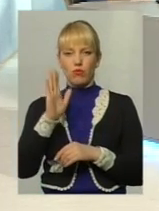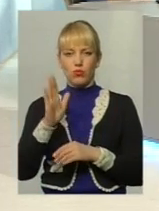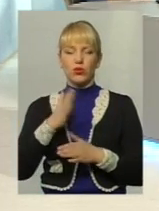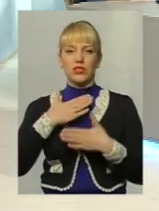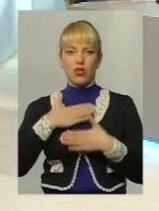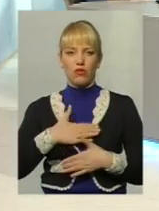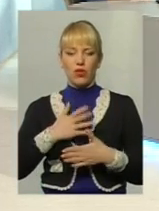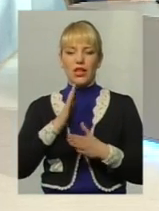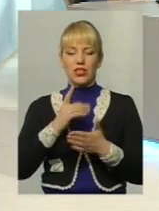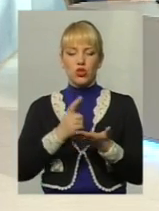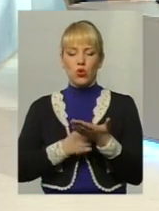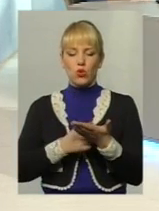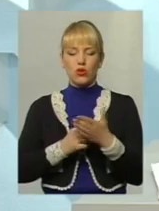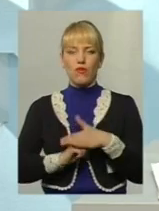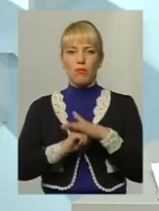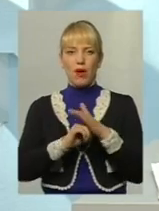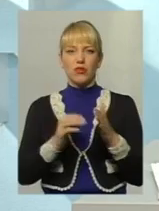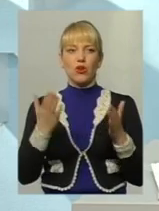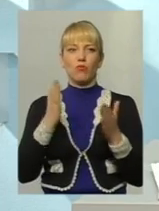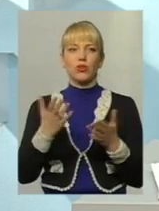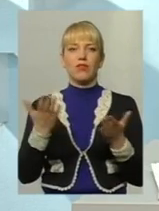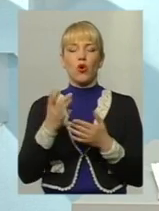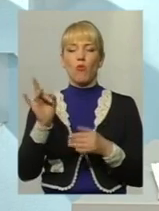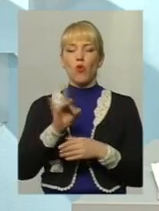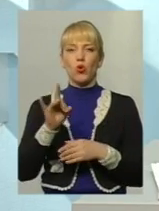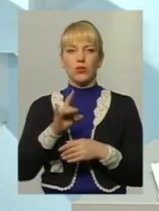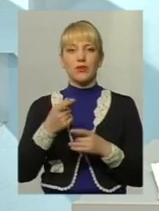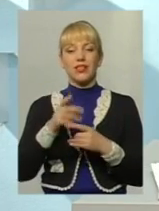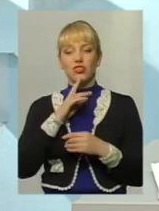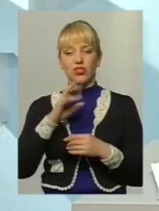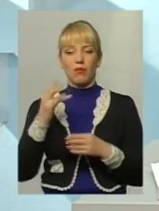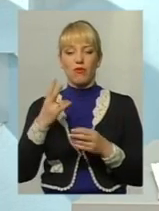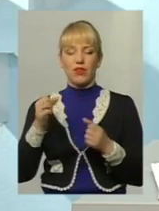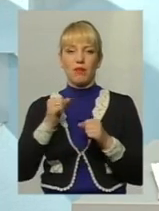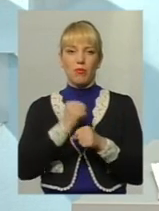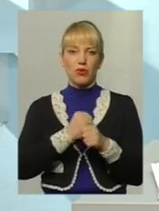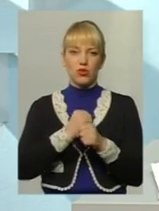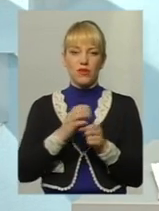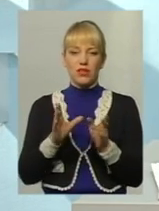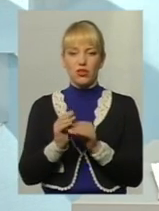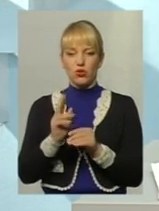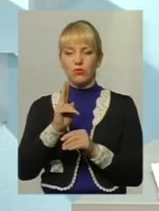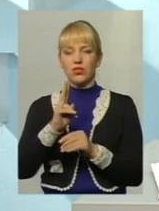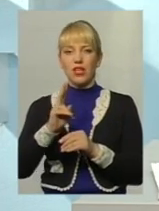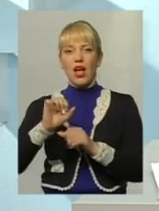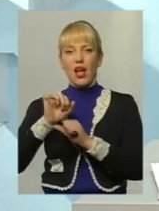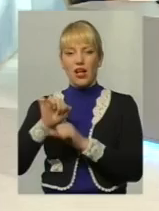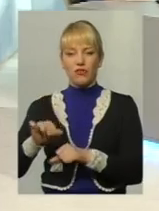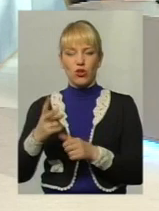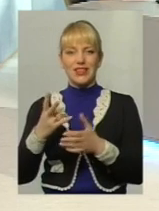доказовою базою буде, в якому розмірі, про що й має попрацювати жінка з адвокатом, з юристом і зібрати доказову базу.